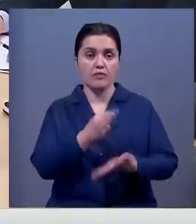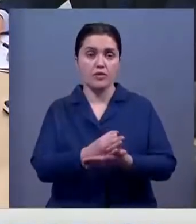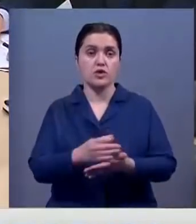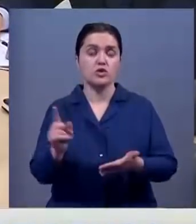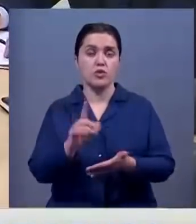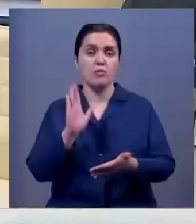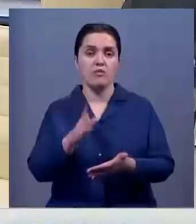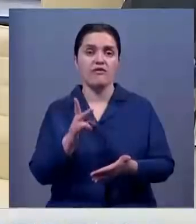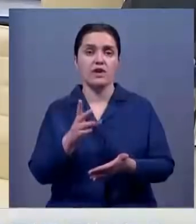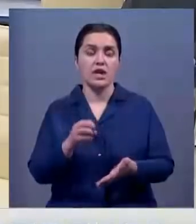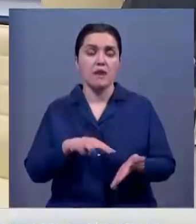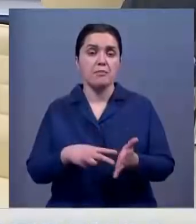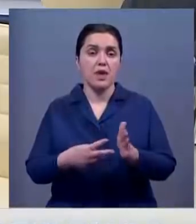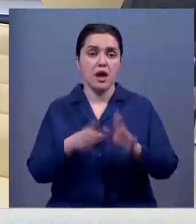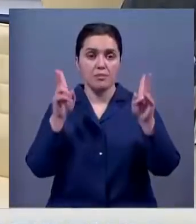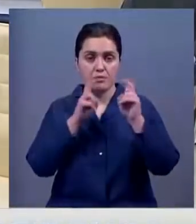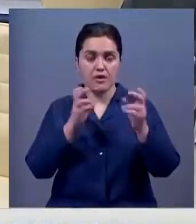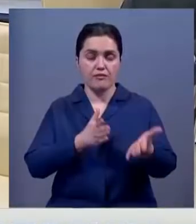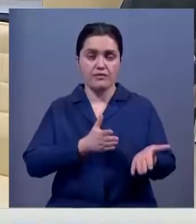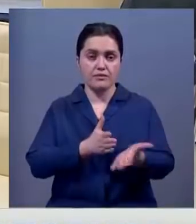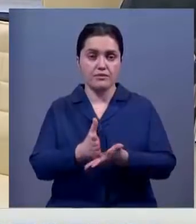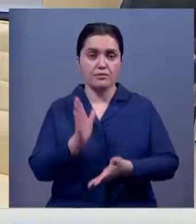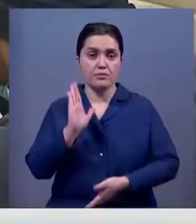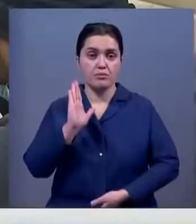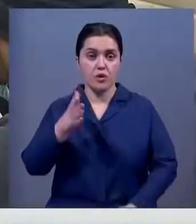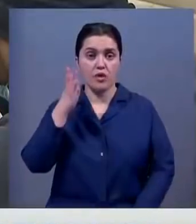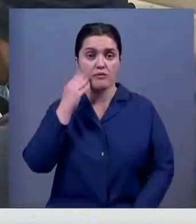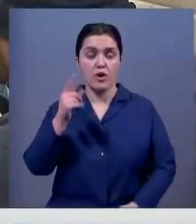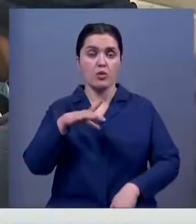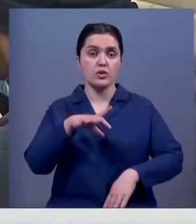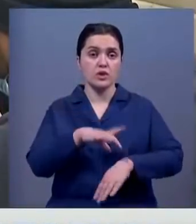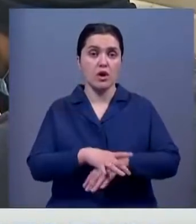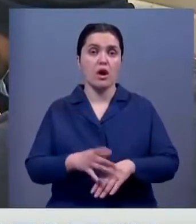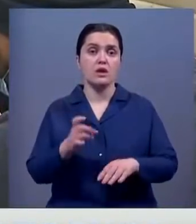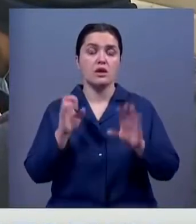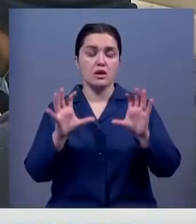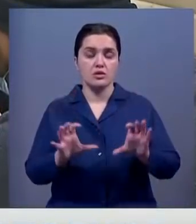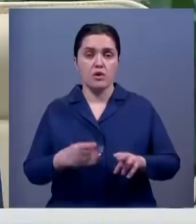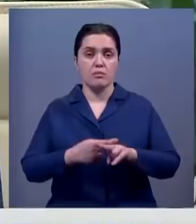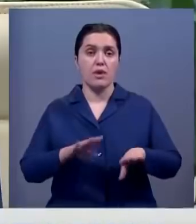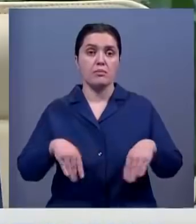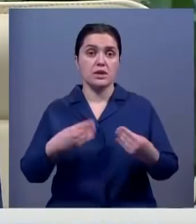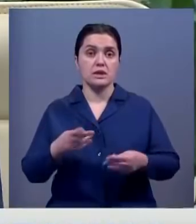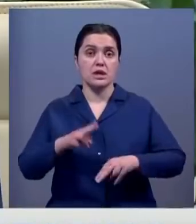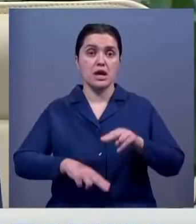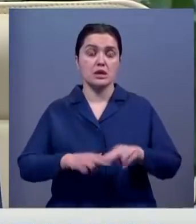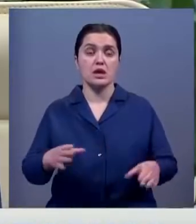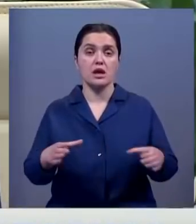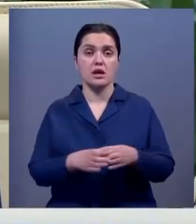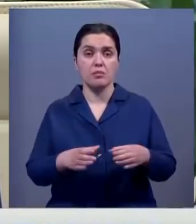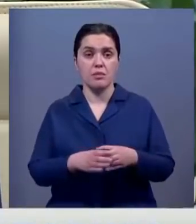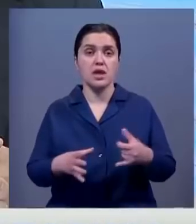назначена внеплановая проверка в отношении Акимата Алматы. Она установит, насколько законным было предоставление строительной компании